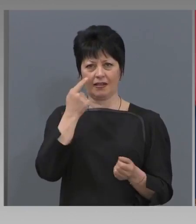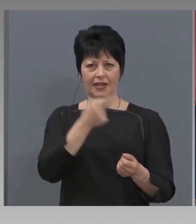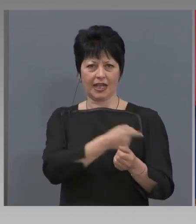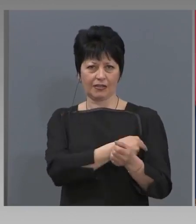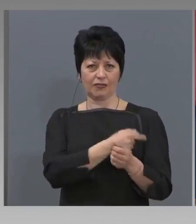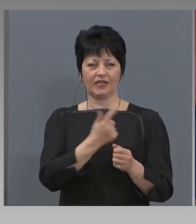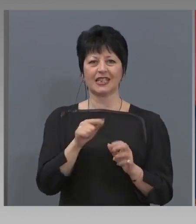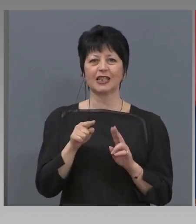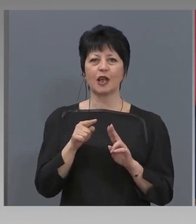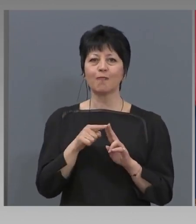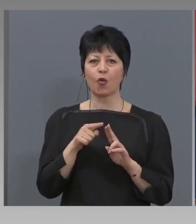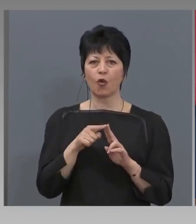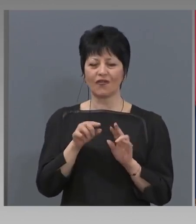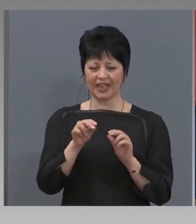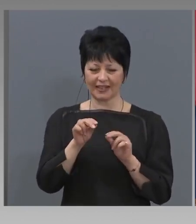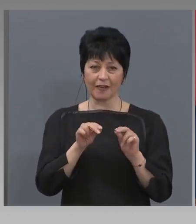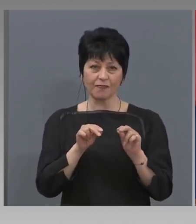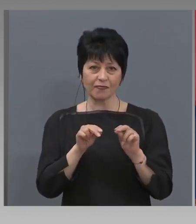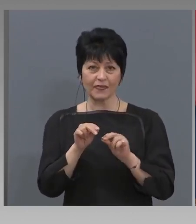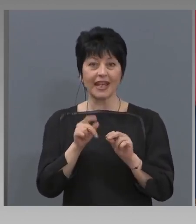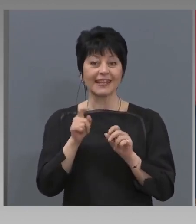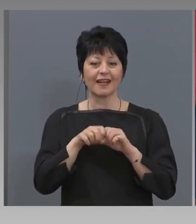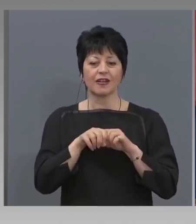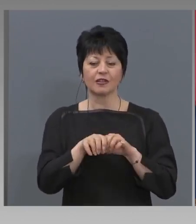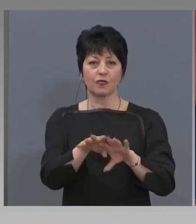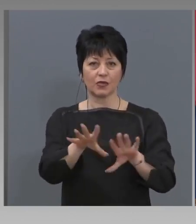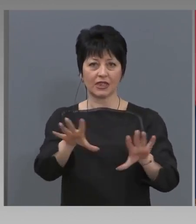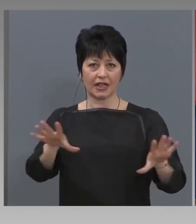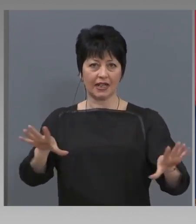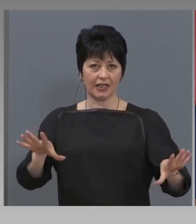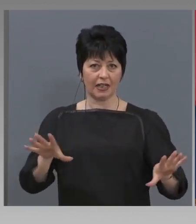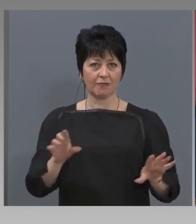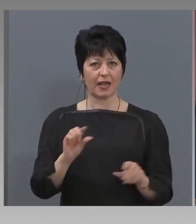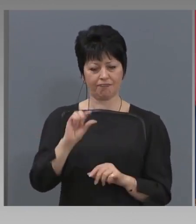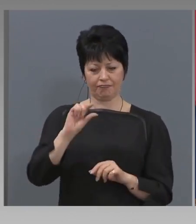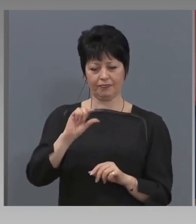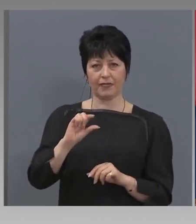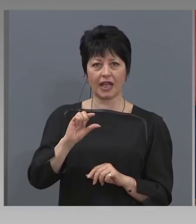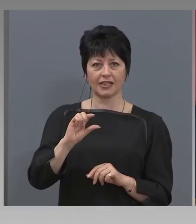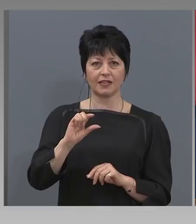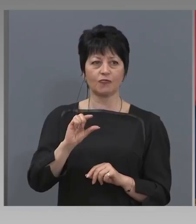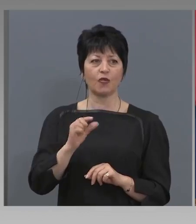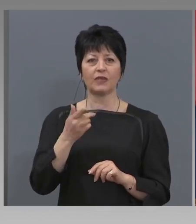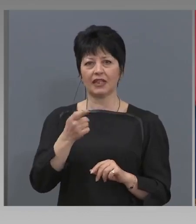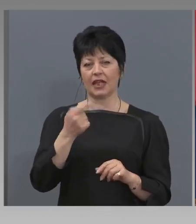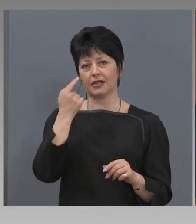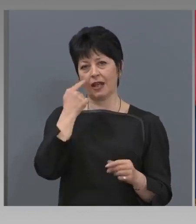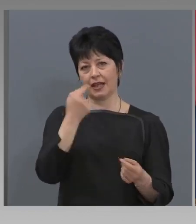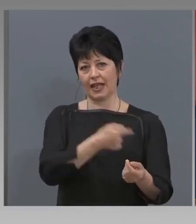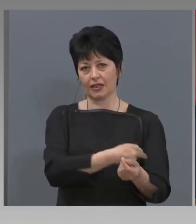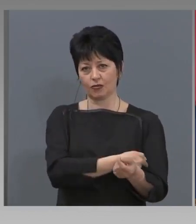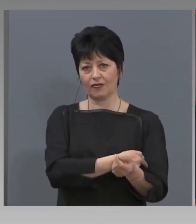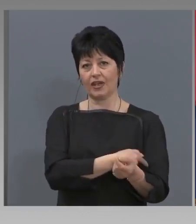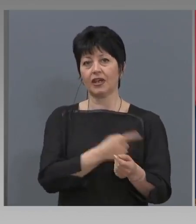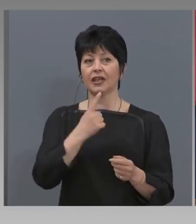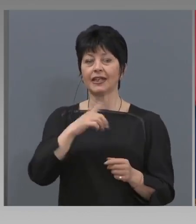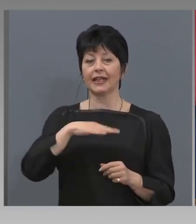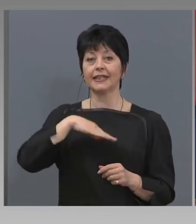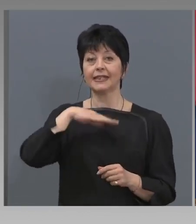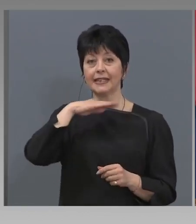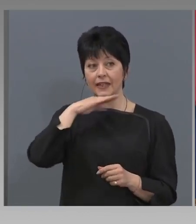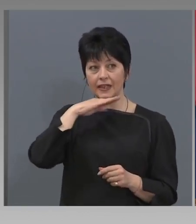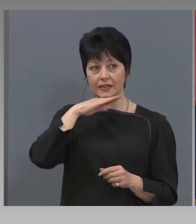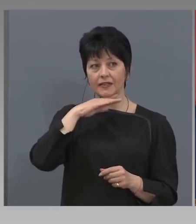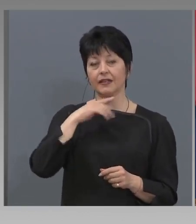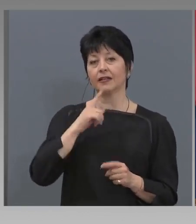с пуловете, така че да разпространиме максимум тестовете и да ни стигнат и да